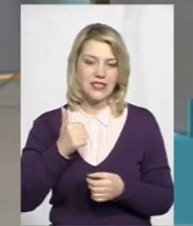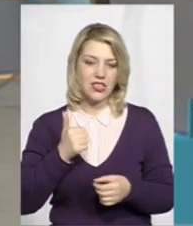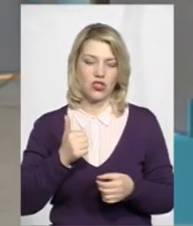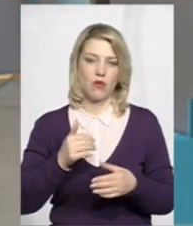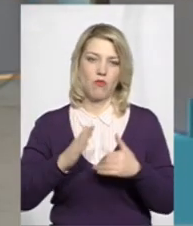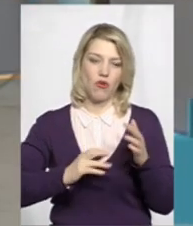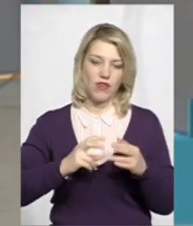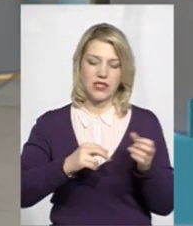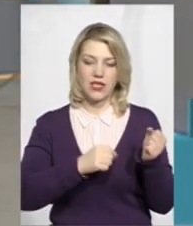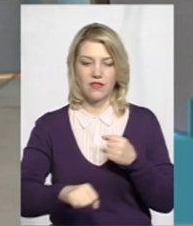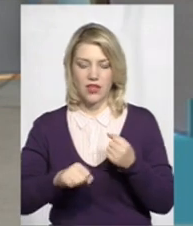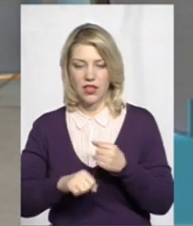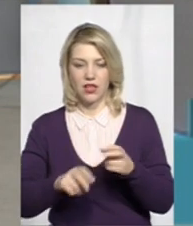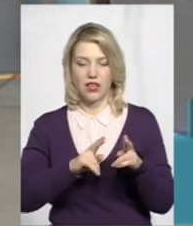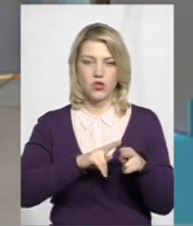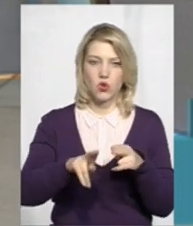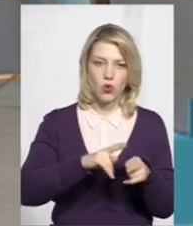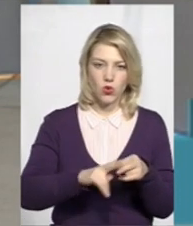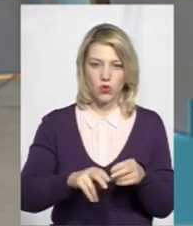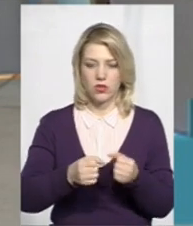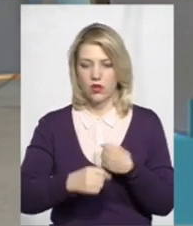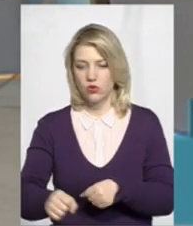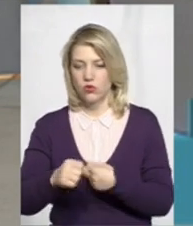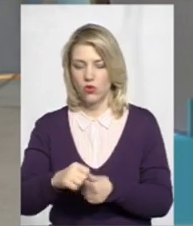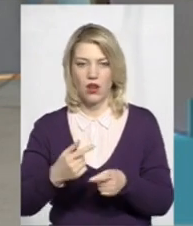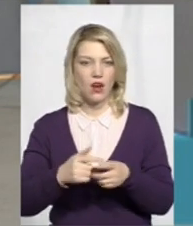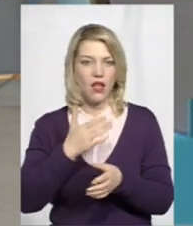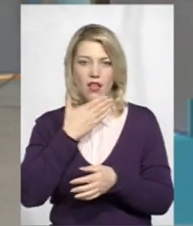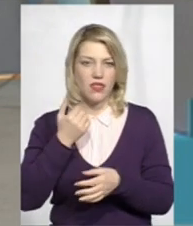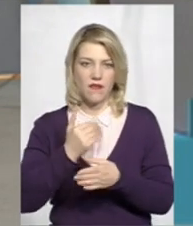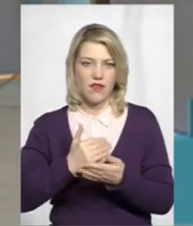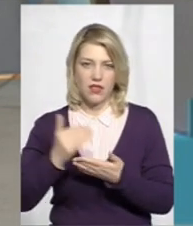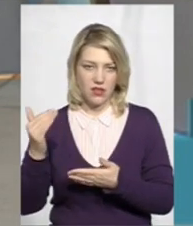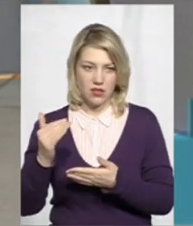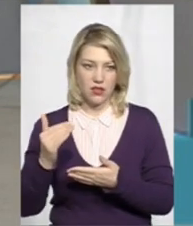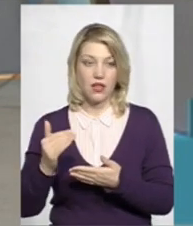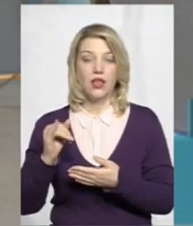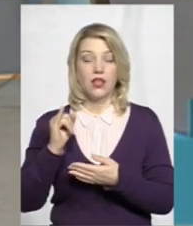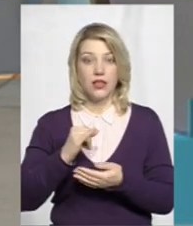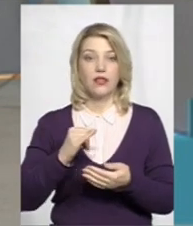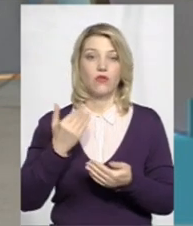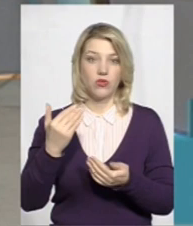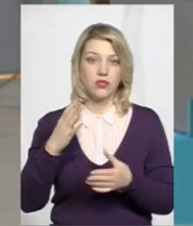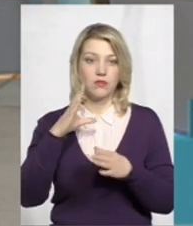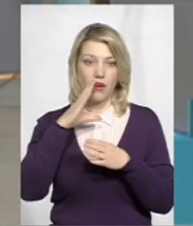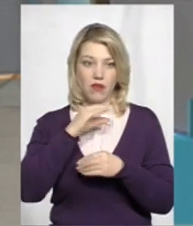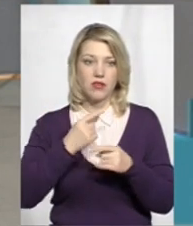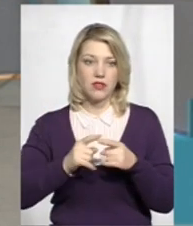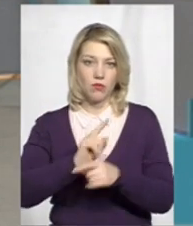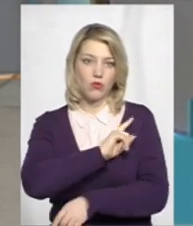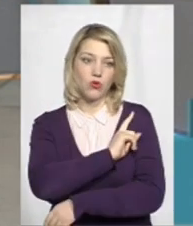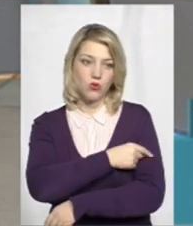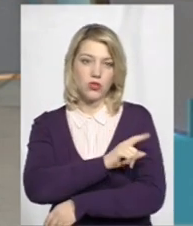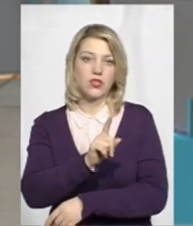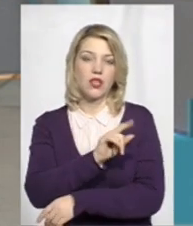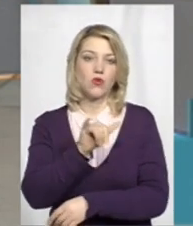двірника, що слюсаря, що столяра не такий аж великий. Принаймні, вони справляються тими потужністями, які